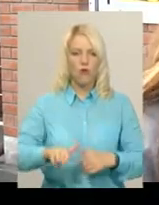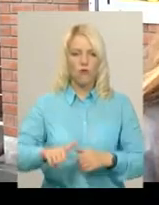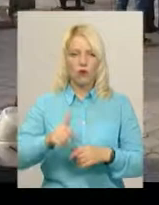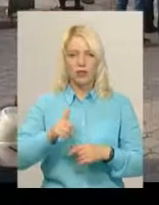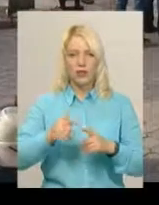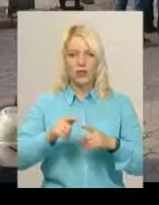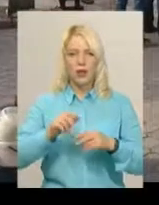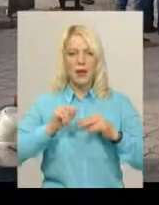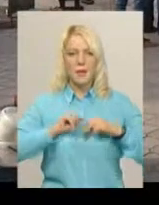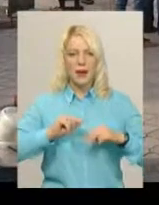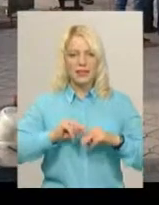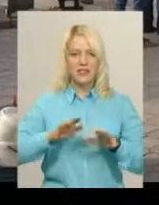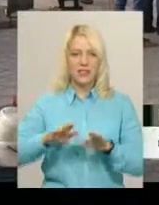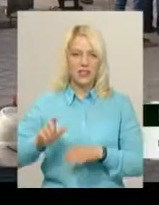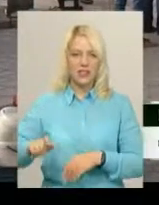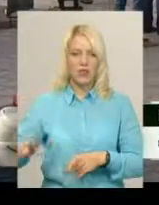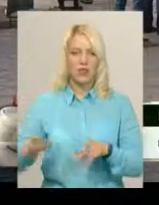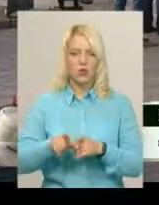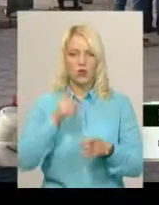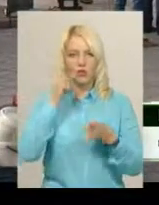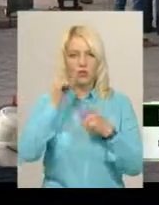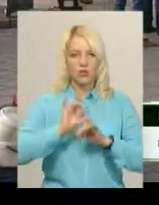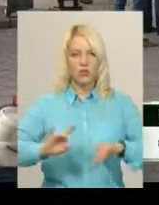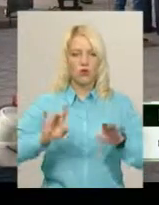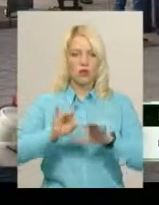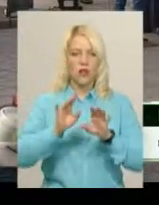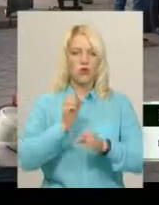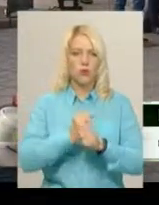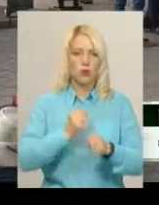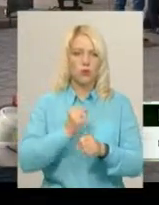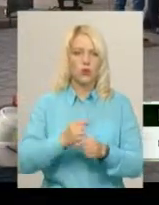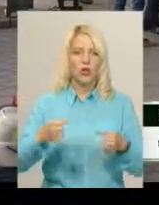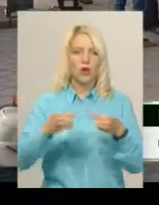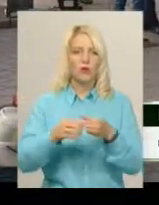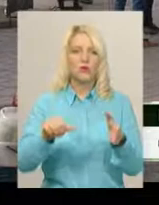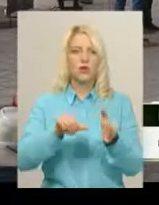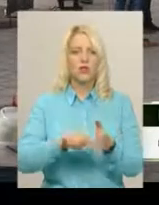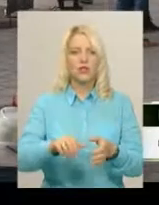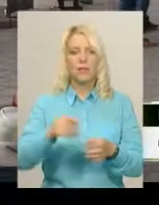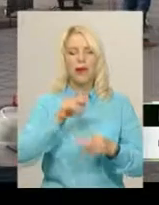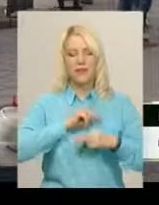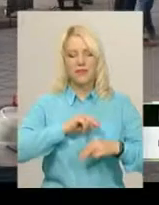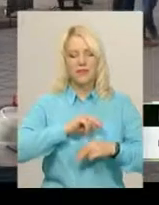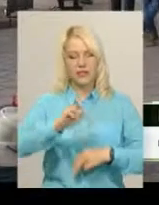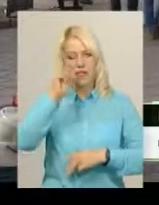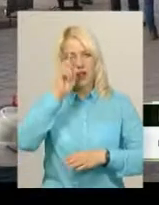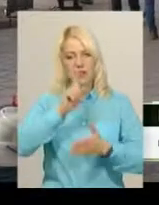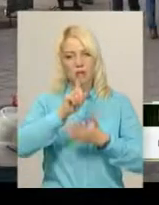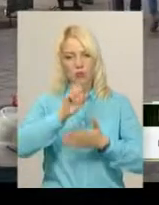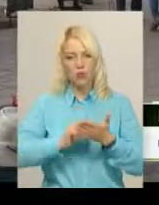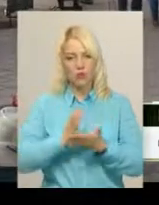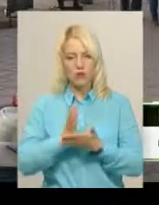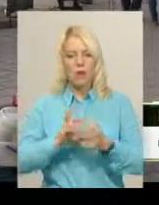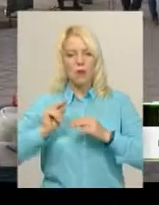за них внески. Таку інформаційно-роз'яснювальну роботу група за участю працівників Державної податкової служби, пенсійного фонду та